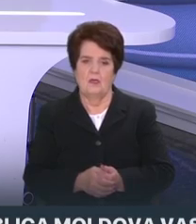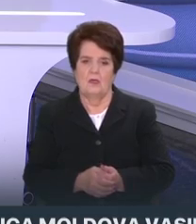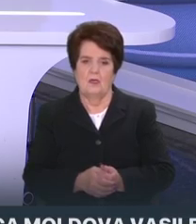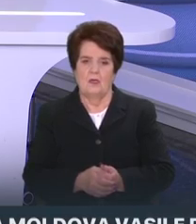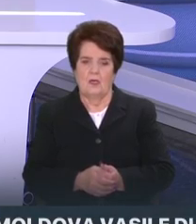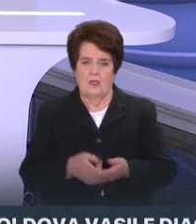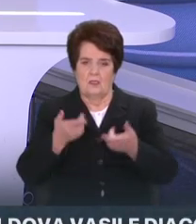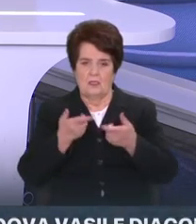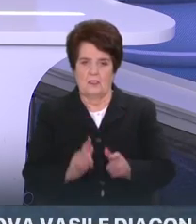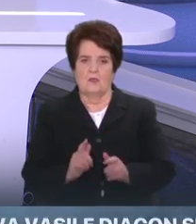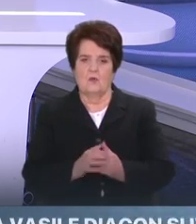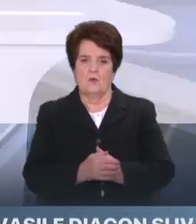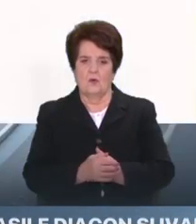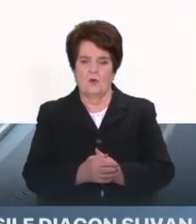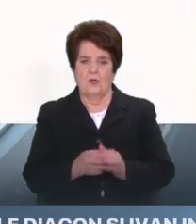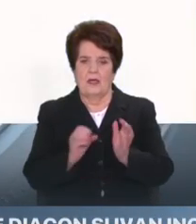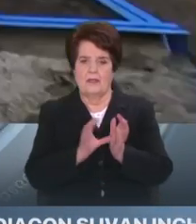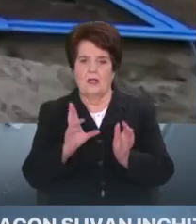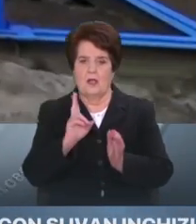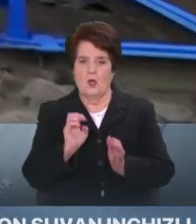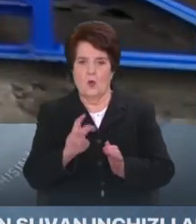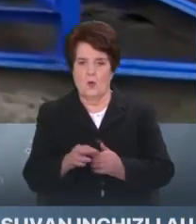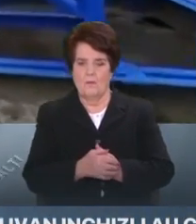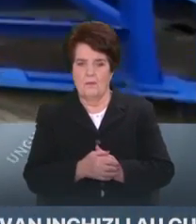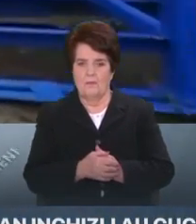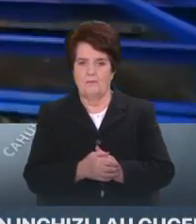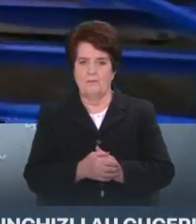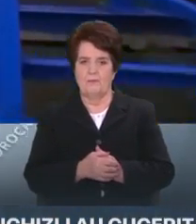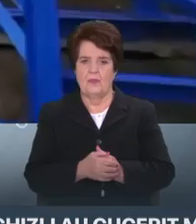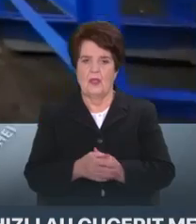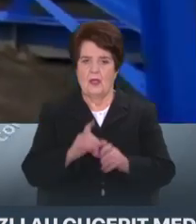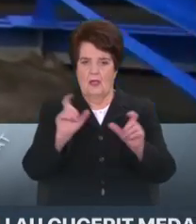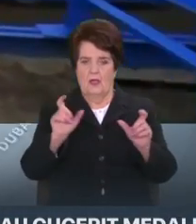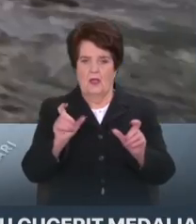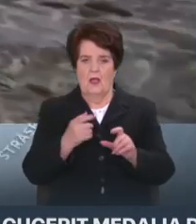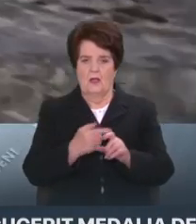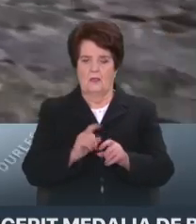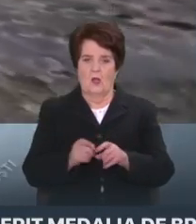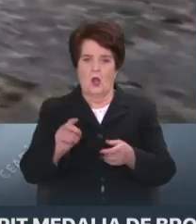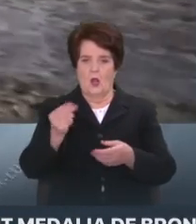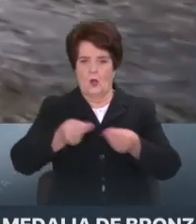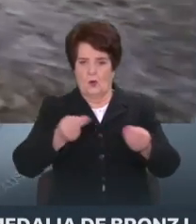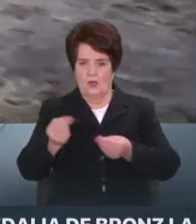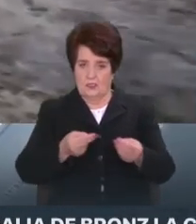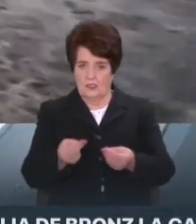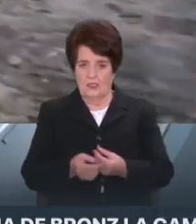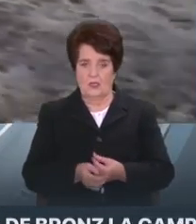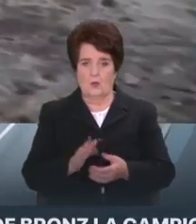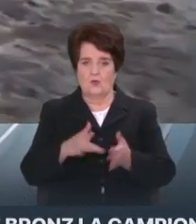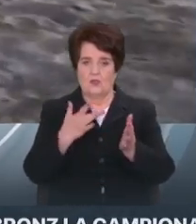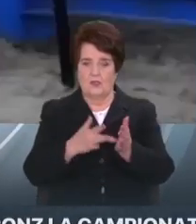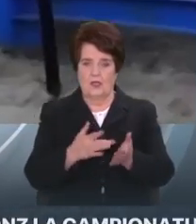Desigur, colegii noștri de la Energocom care este contrapartea cu cine are încheiat contractul Energocom cu centrala Terminului